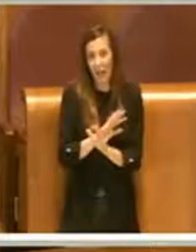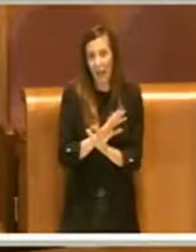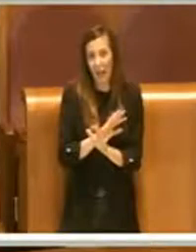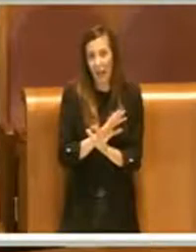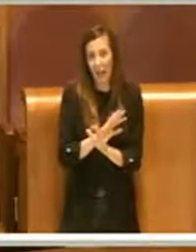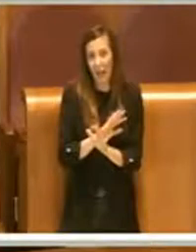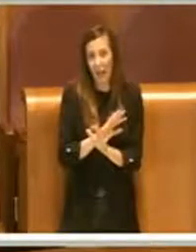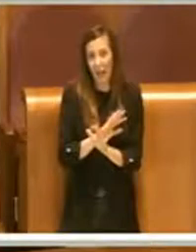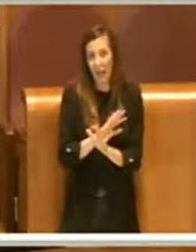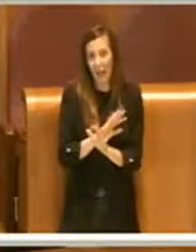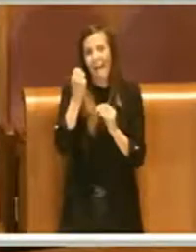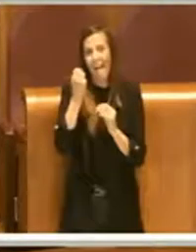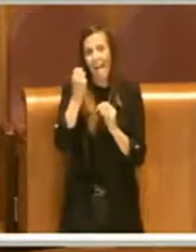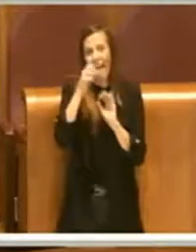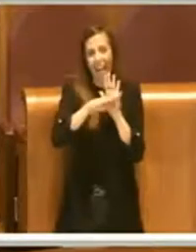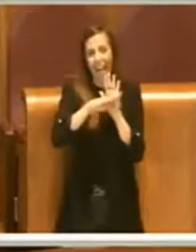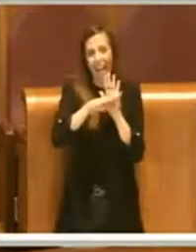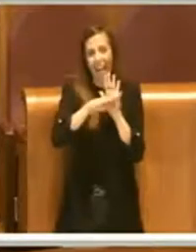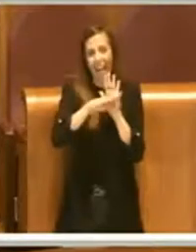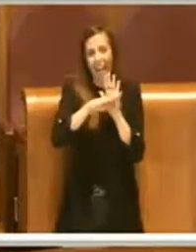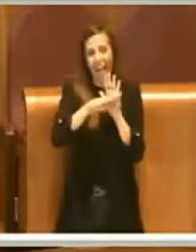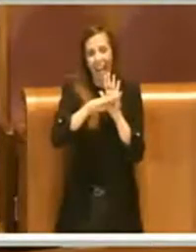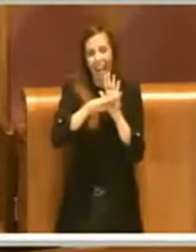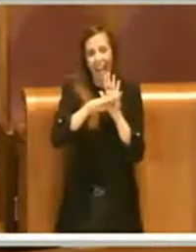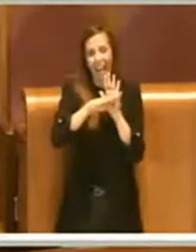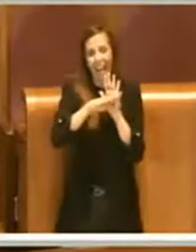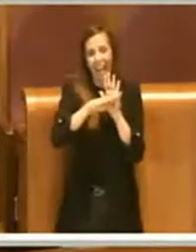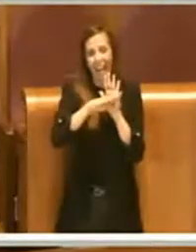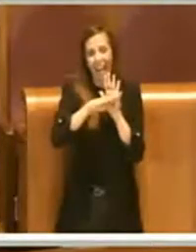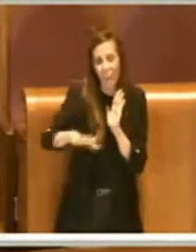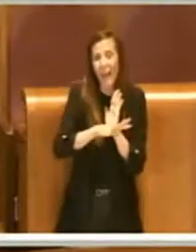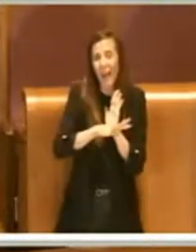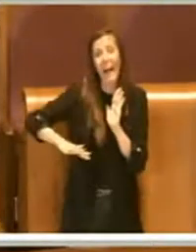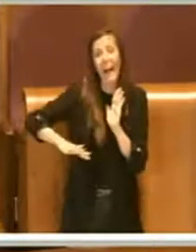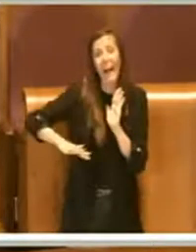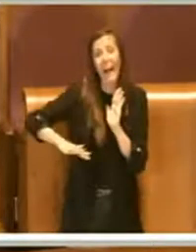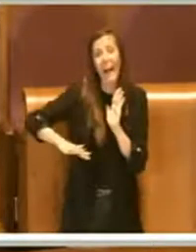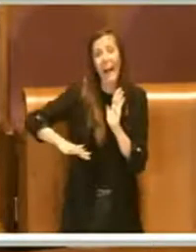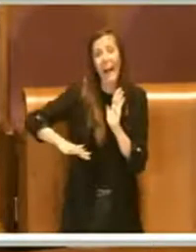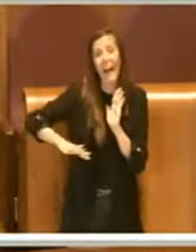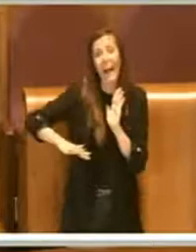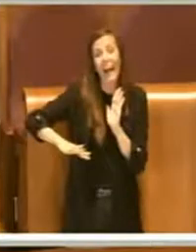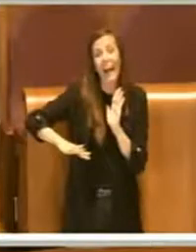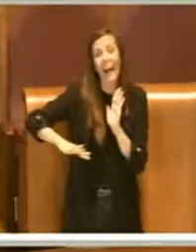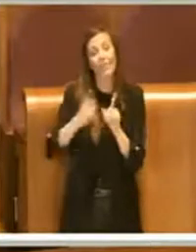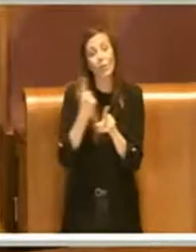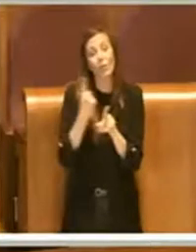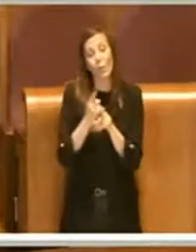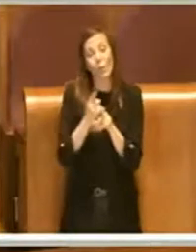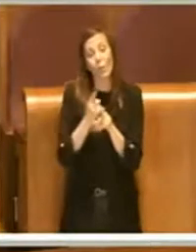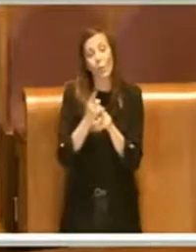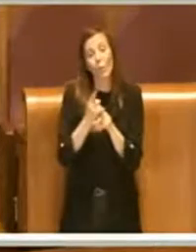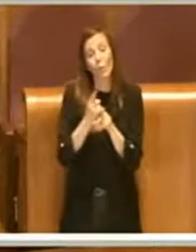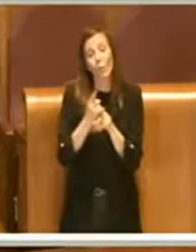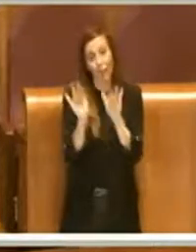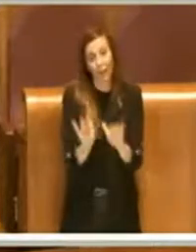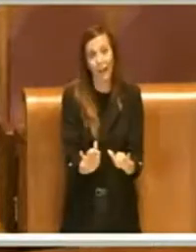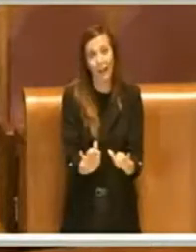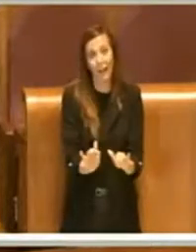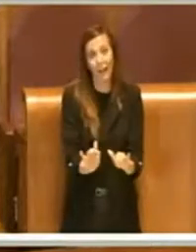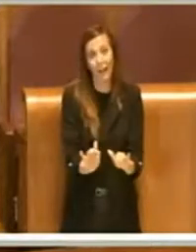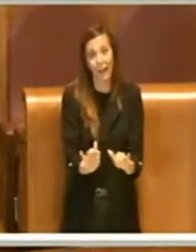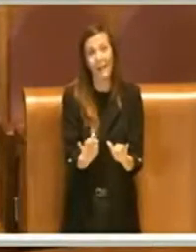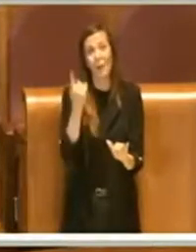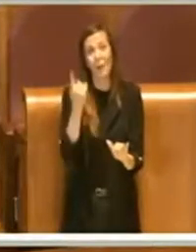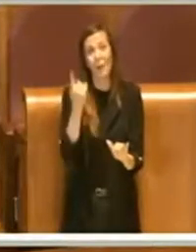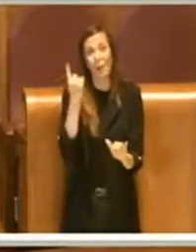inserire un elenco di piazze che siano da preservare per il